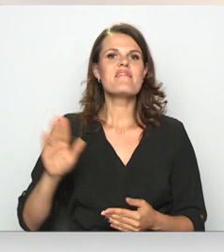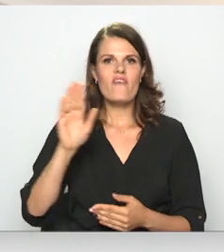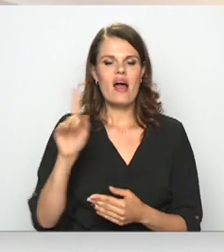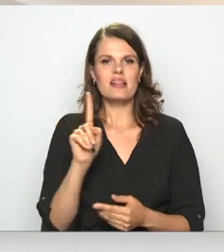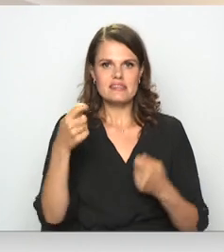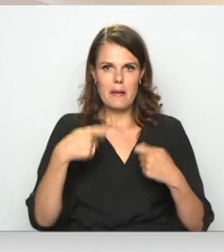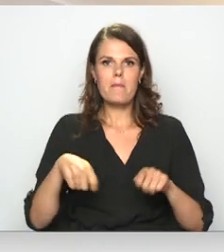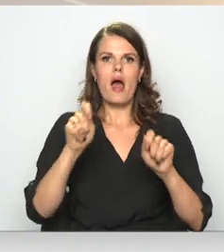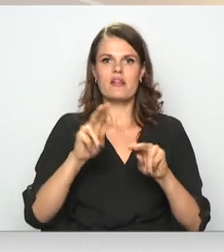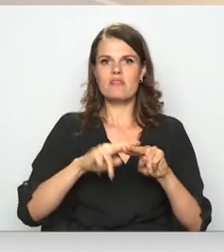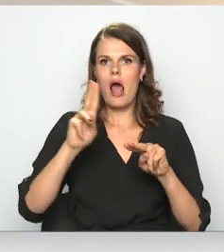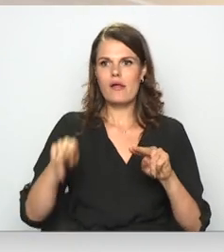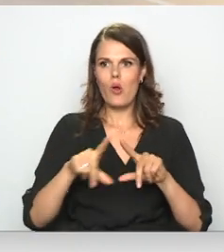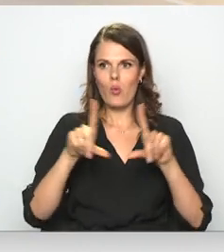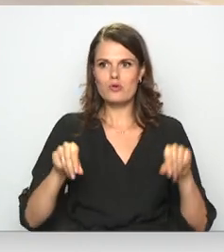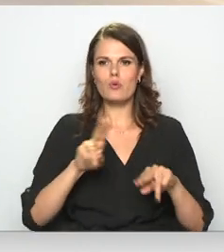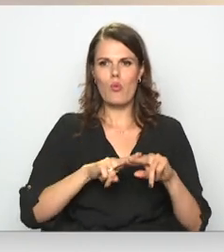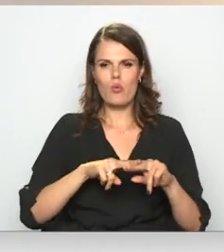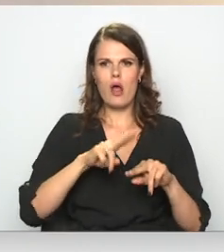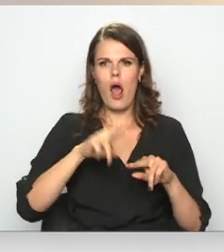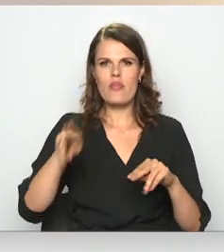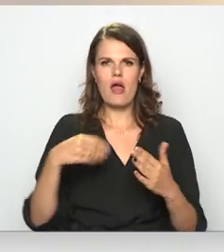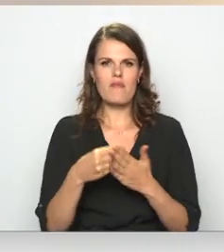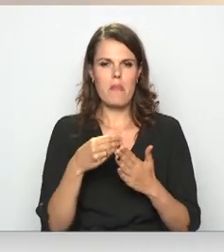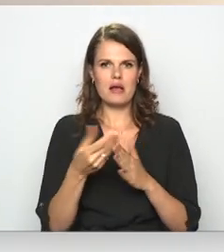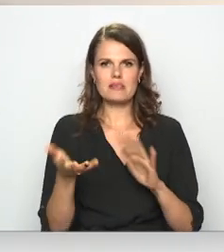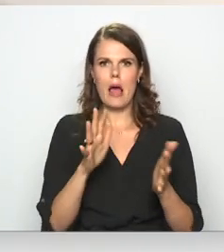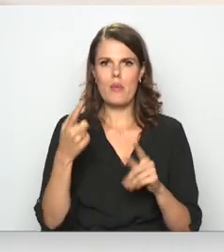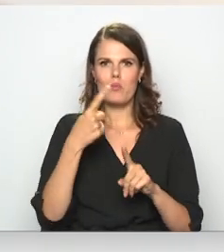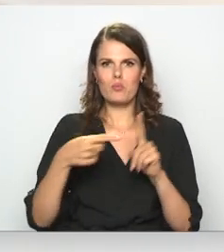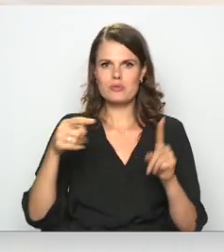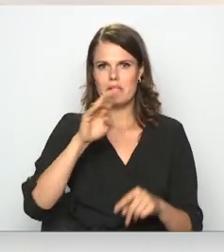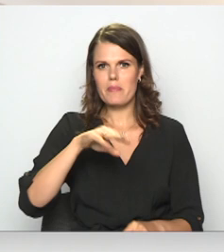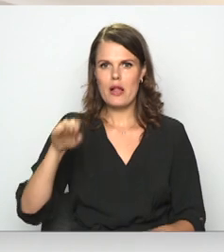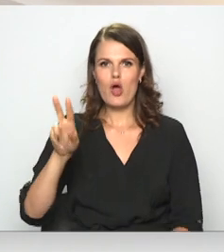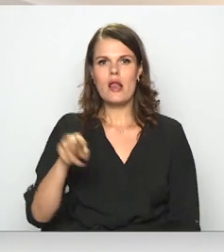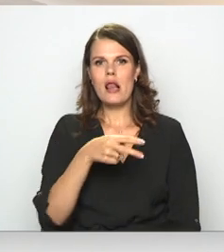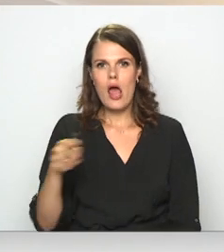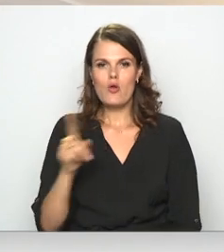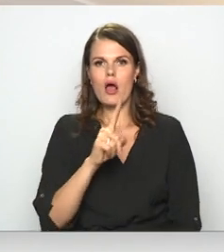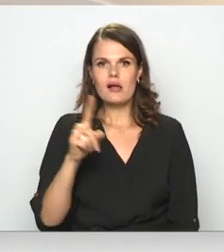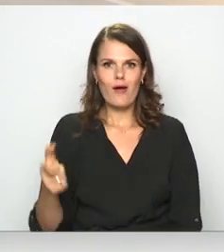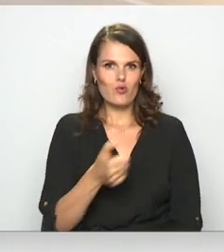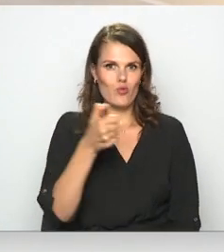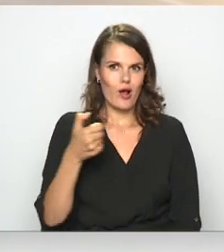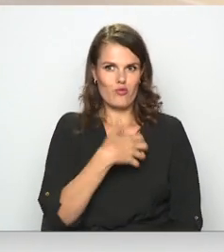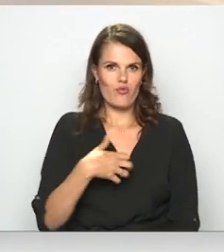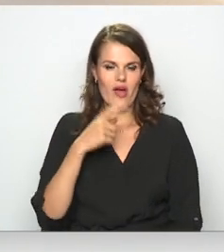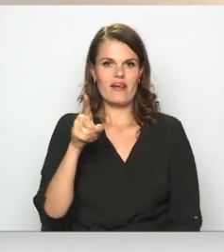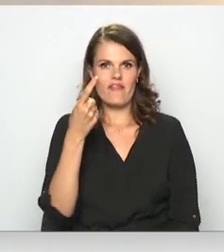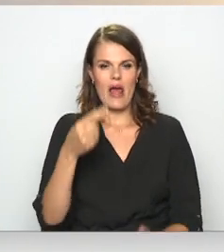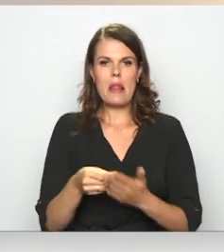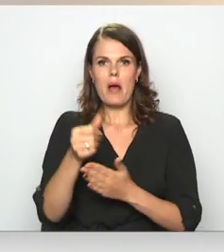uzņēmumam, ja un licenci maksā apmēram pusmiljonu eiro, un katru gadu par viņu ir vēl jāmaksā, nu tā kā